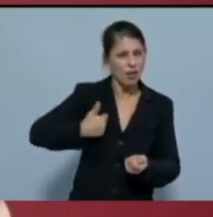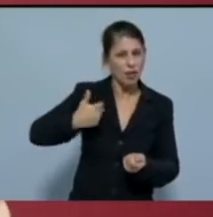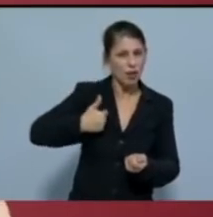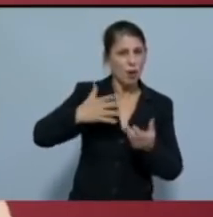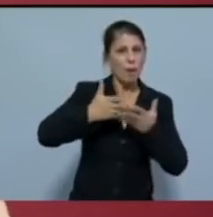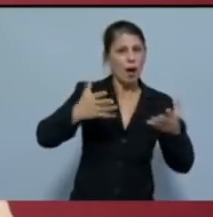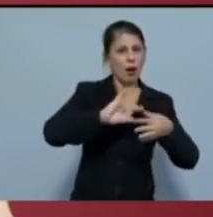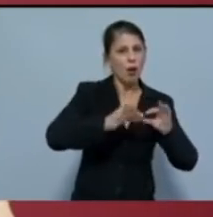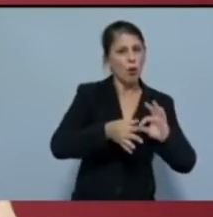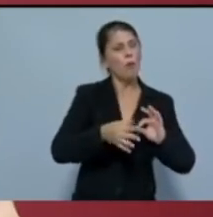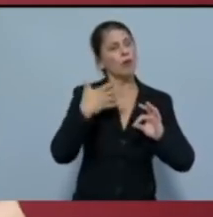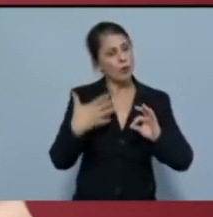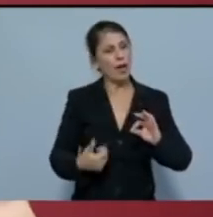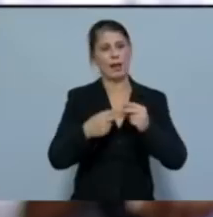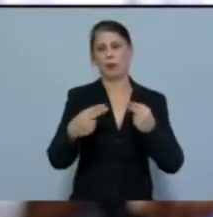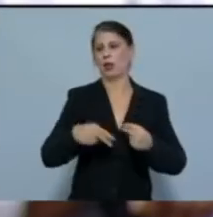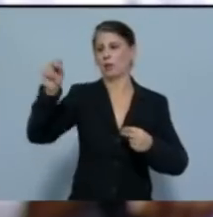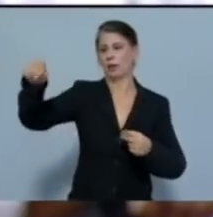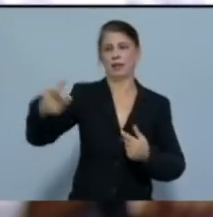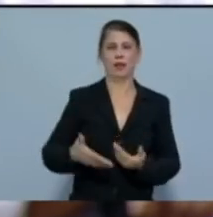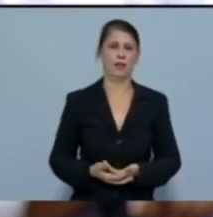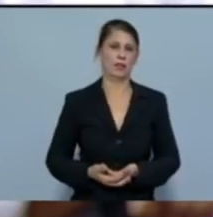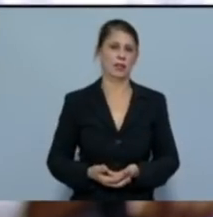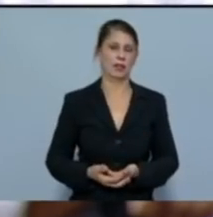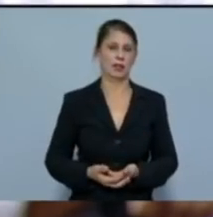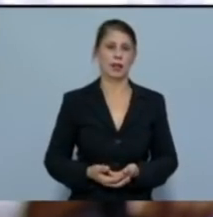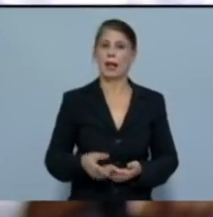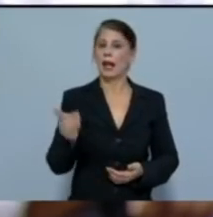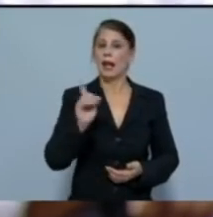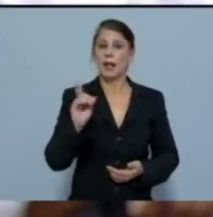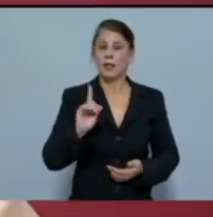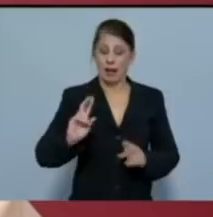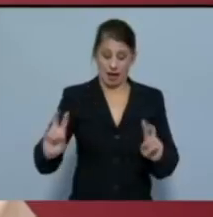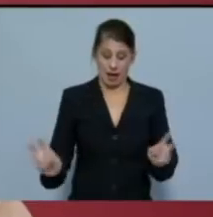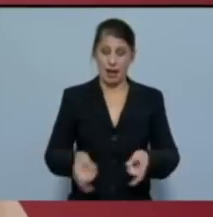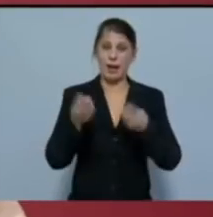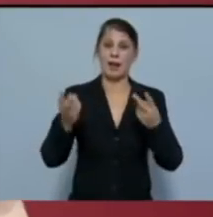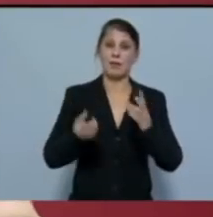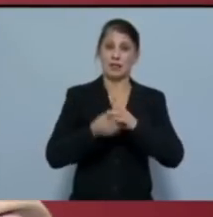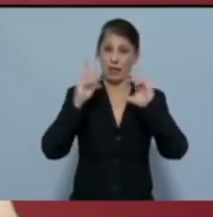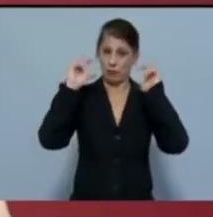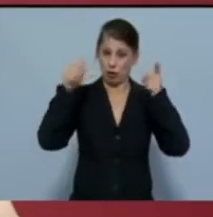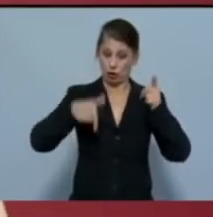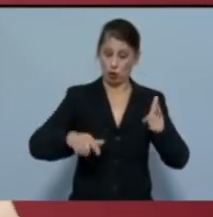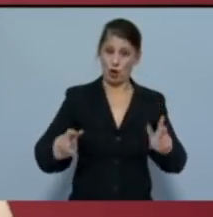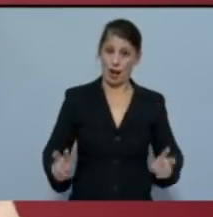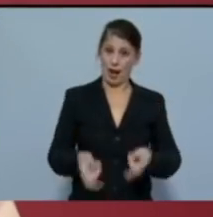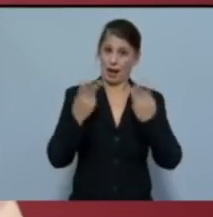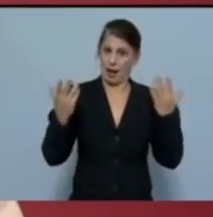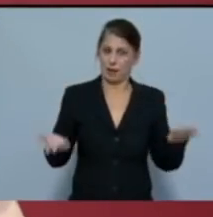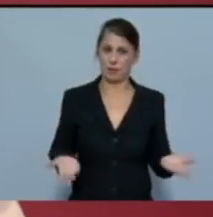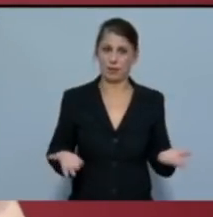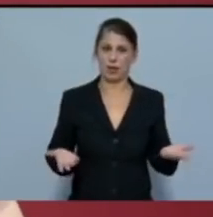αποτελεσματικότερα. Δεν πρόκειται για καμιά ανακάλυψη της νέας δημοκρατίας αλλά